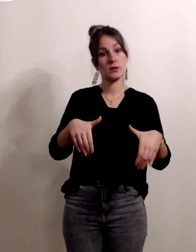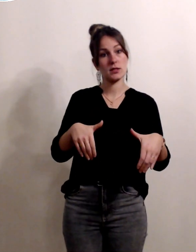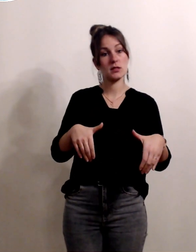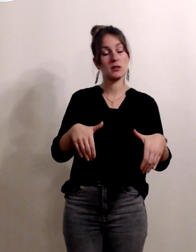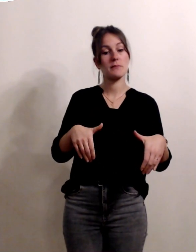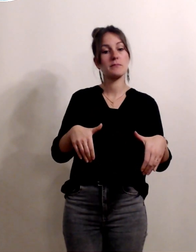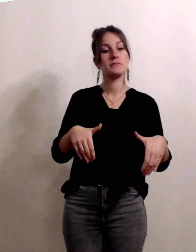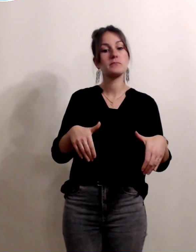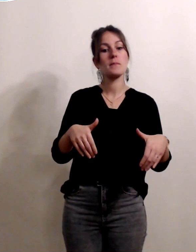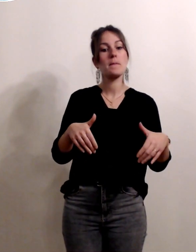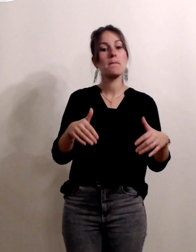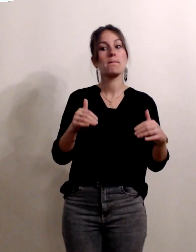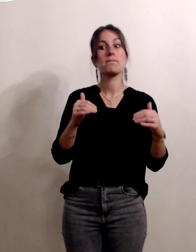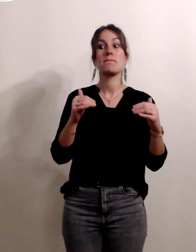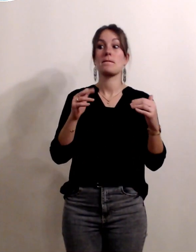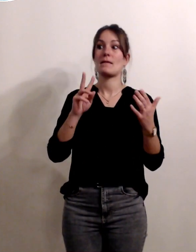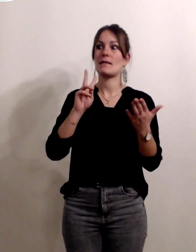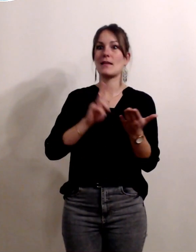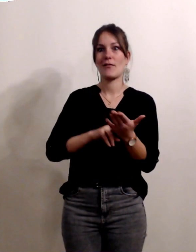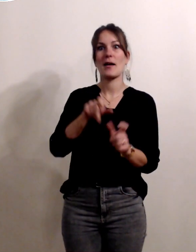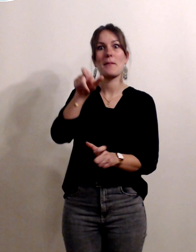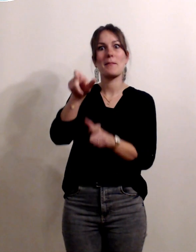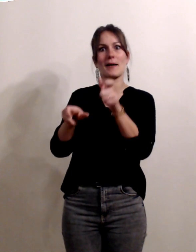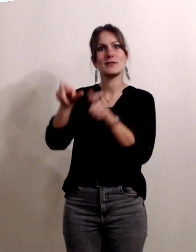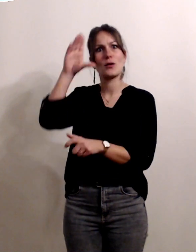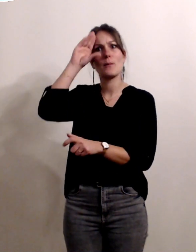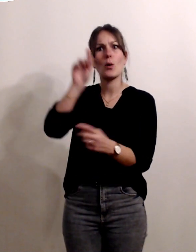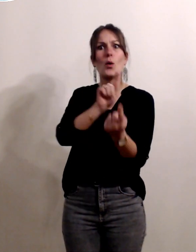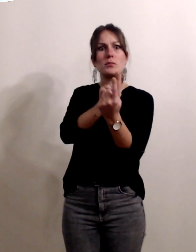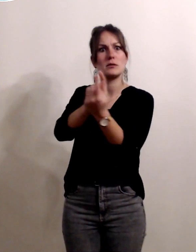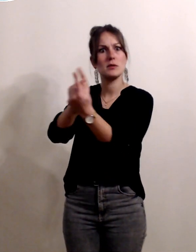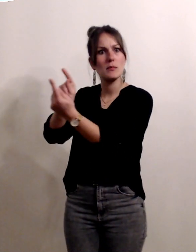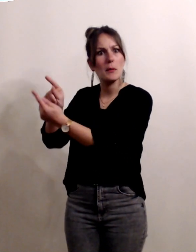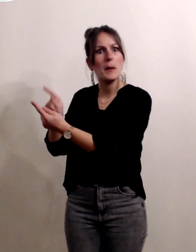voulais montrer le dispositif est quand même extrêmement structuré